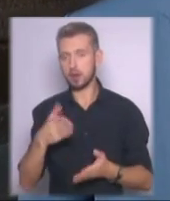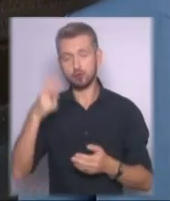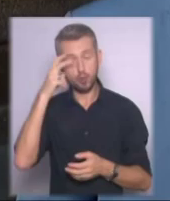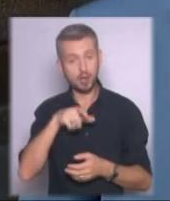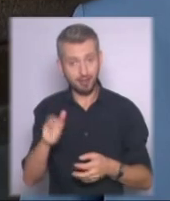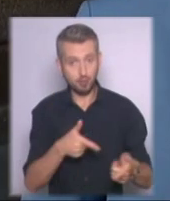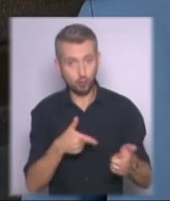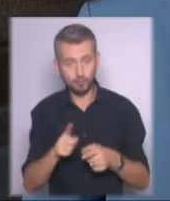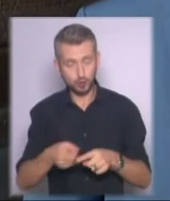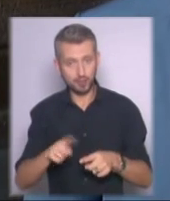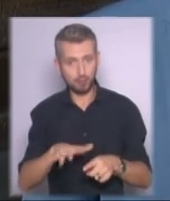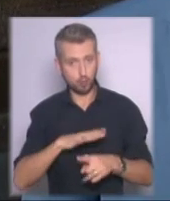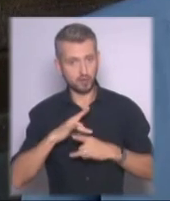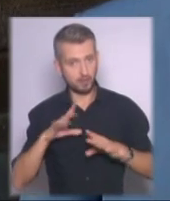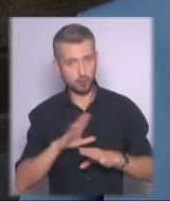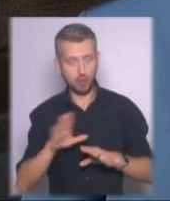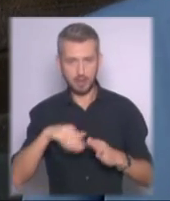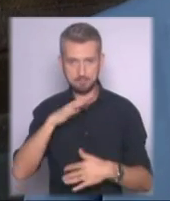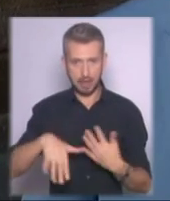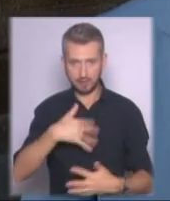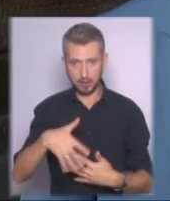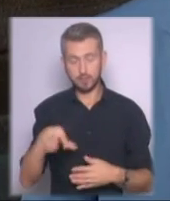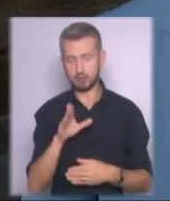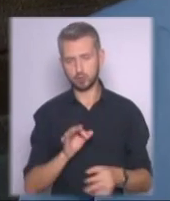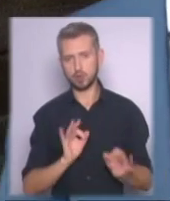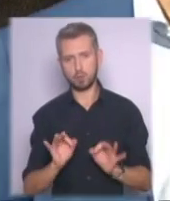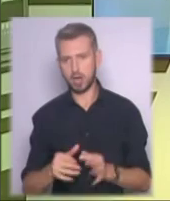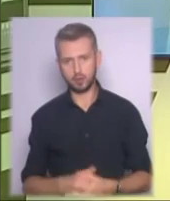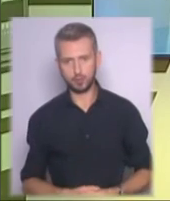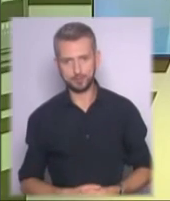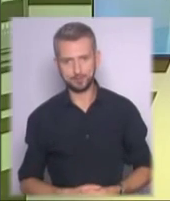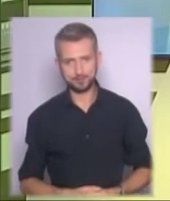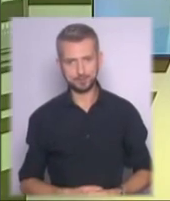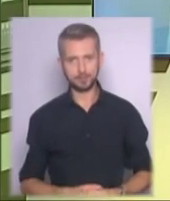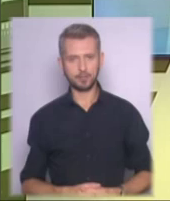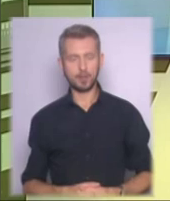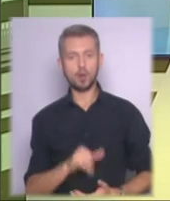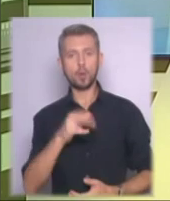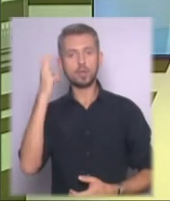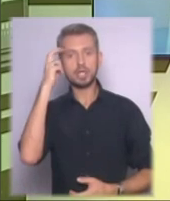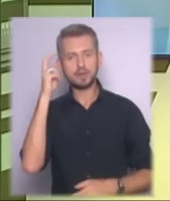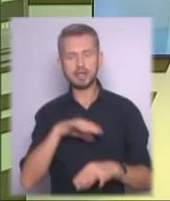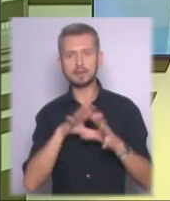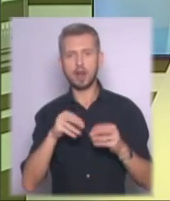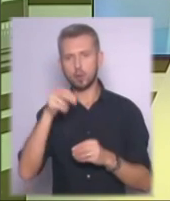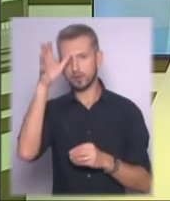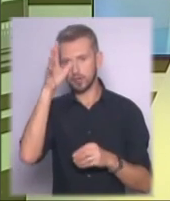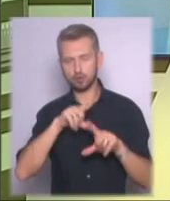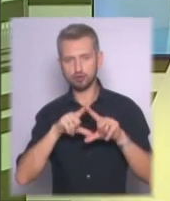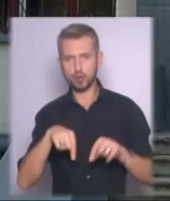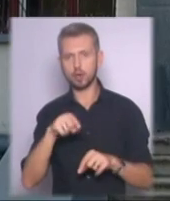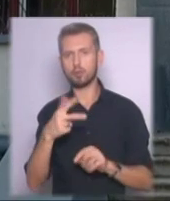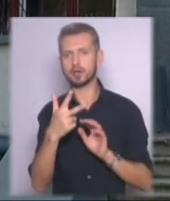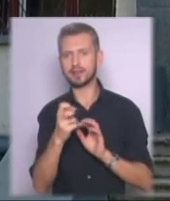для того, щоб це було свято, а не безладь, то все буде нормально. У столичній загальноосвітній школі номер